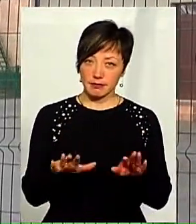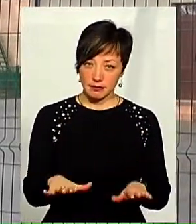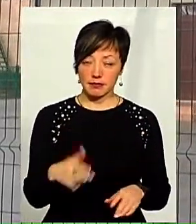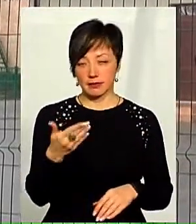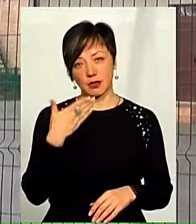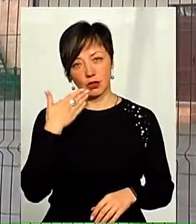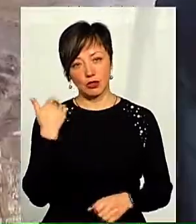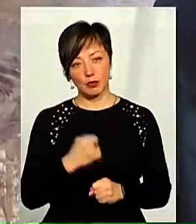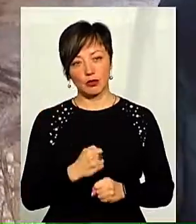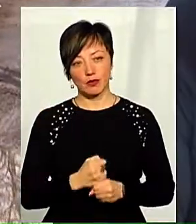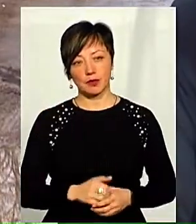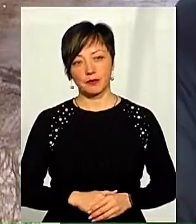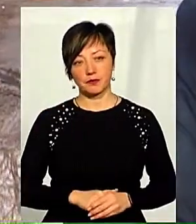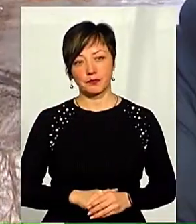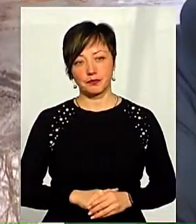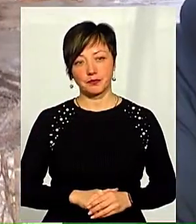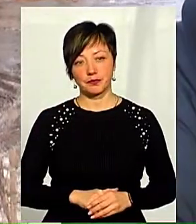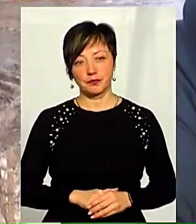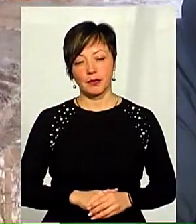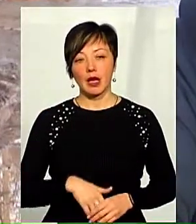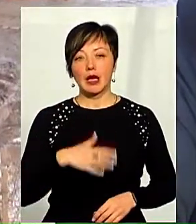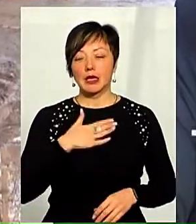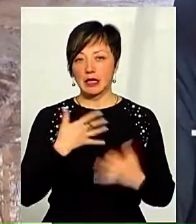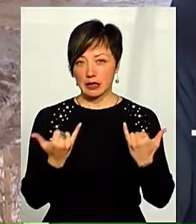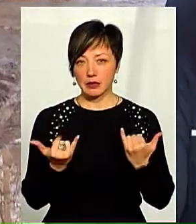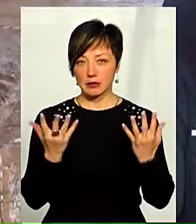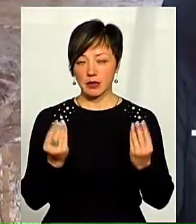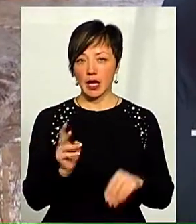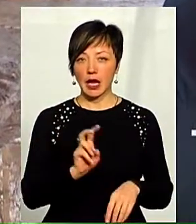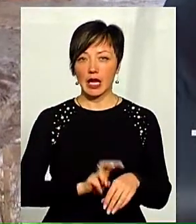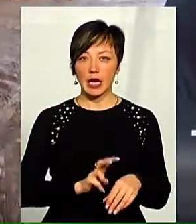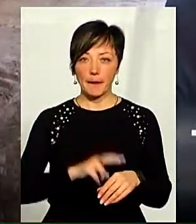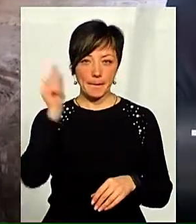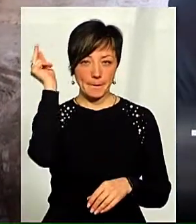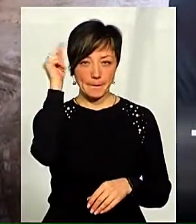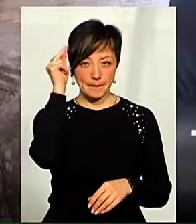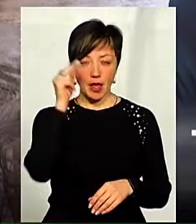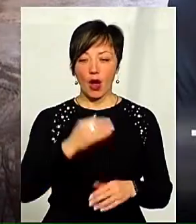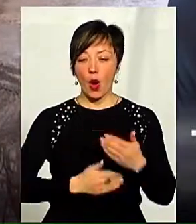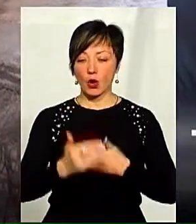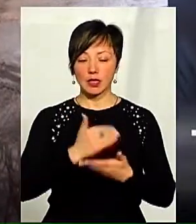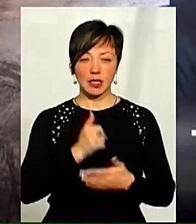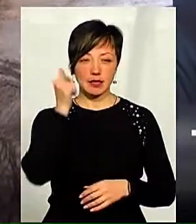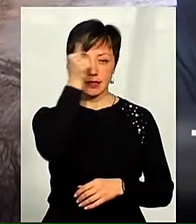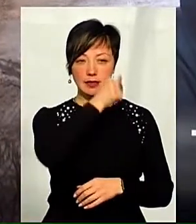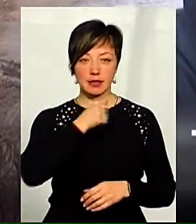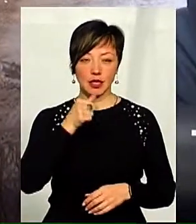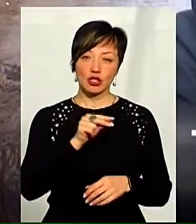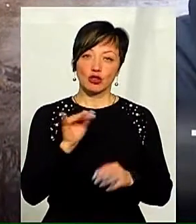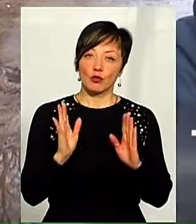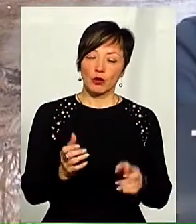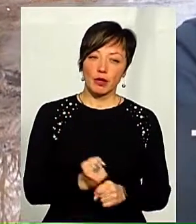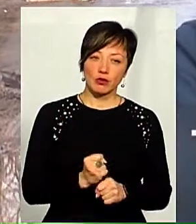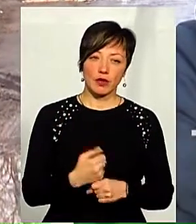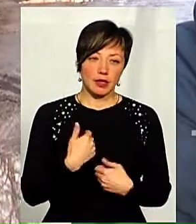і їй було б легше працювати. На даний момент лікар нам сказали, проходить інтернатуру. Останній вже рік вона проходить. Ну, а чи буде вона